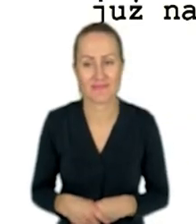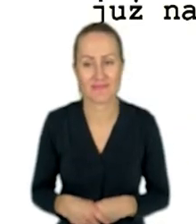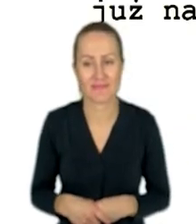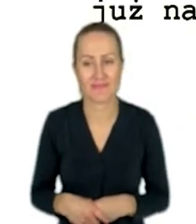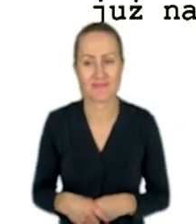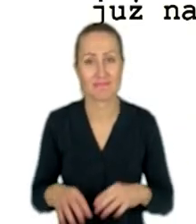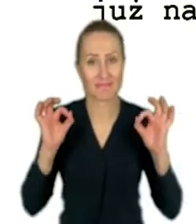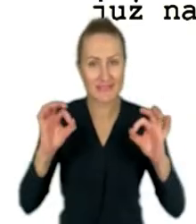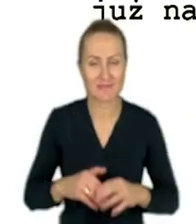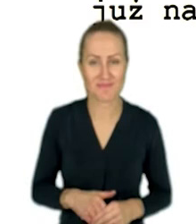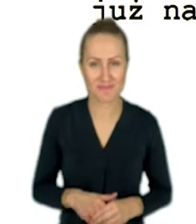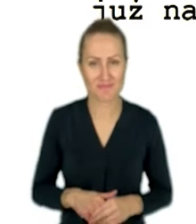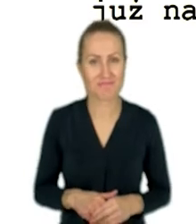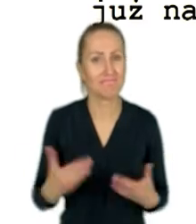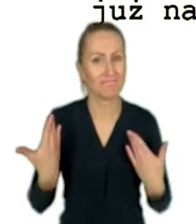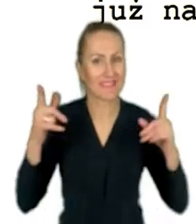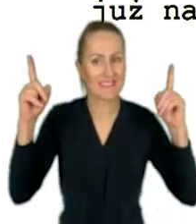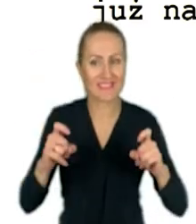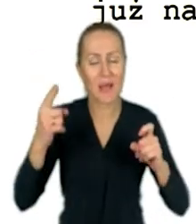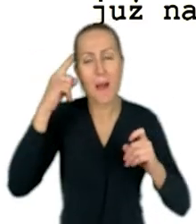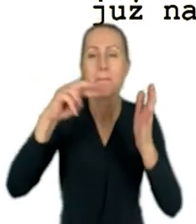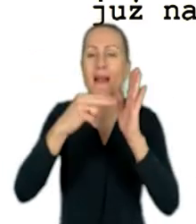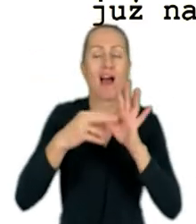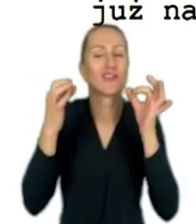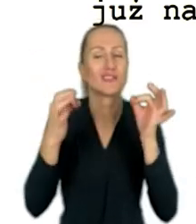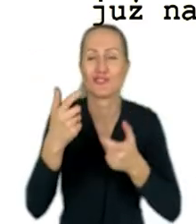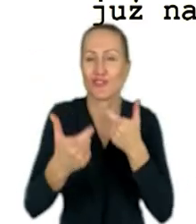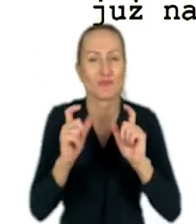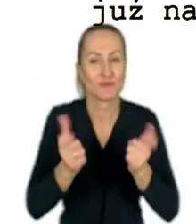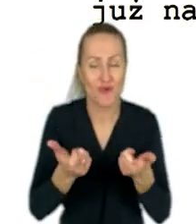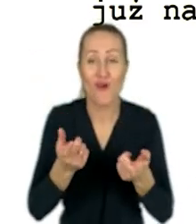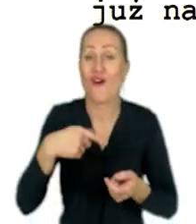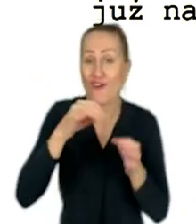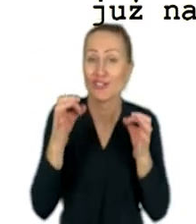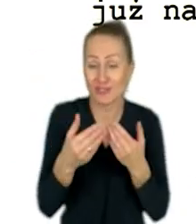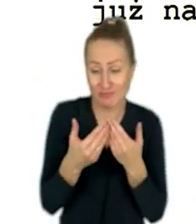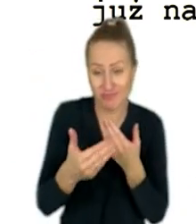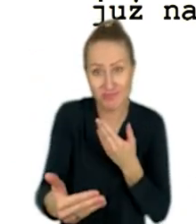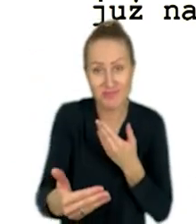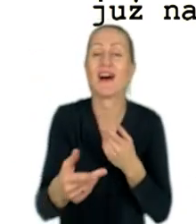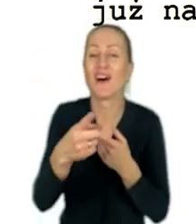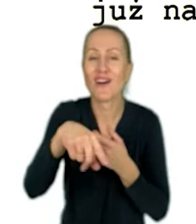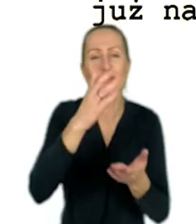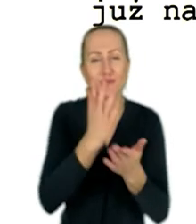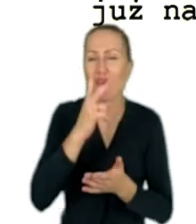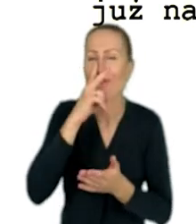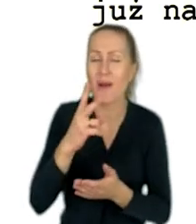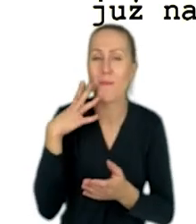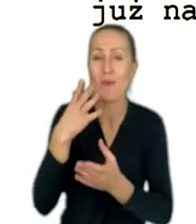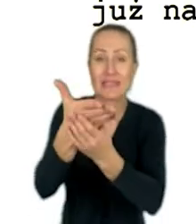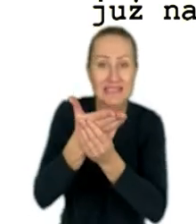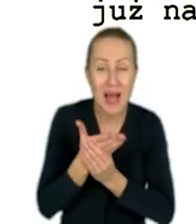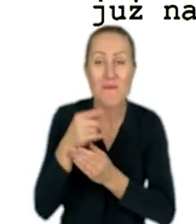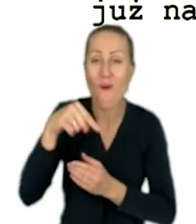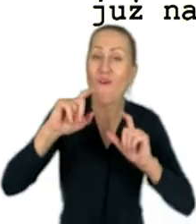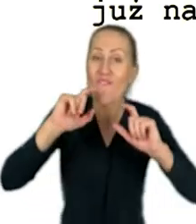Dobra, to zaczynamy. Jaki jest plan na dziś? To, co dzisiaj się tutaj będzie działo, widzieliście już w zaproszeniu do wydarzenia.